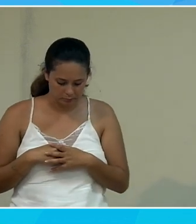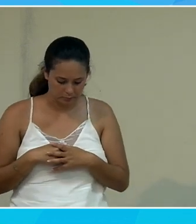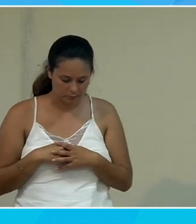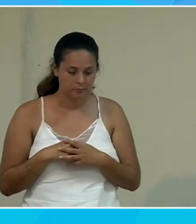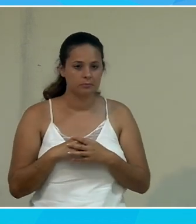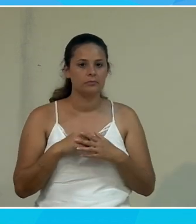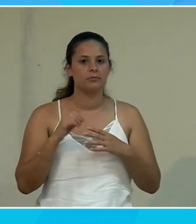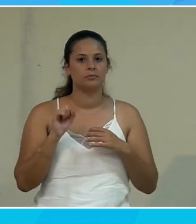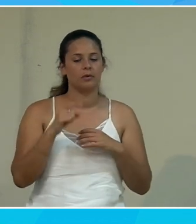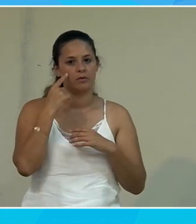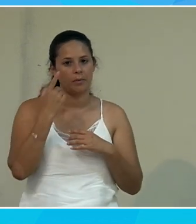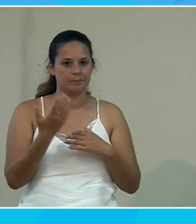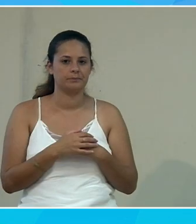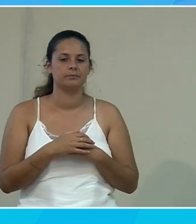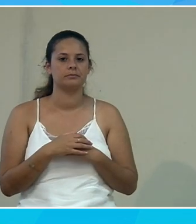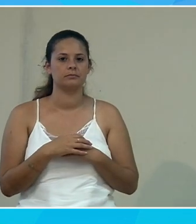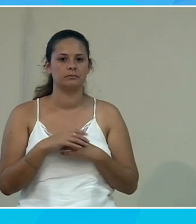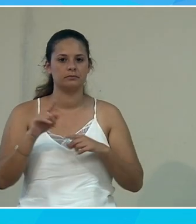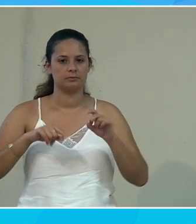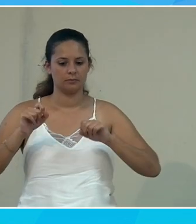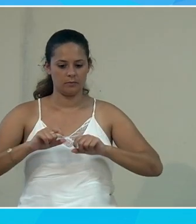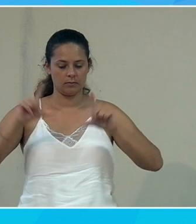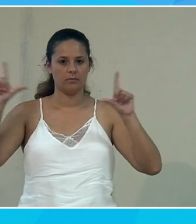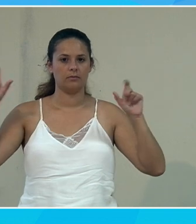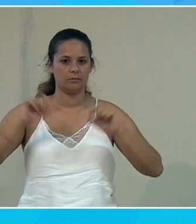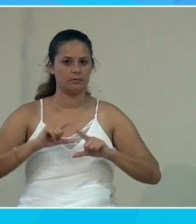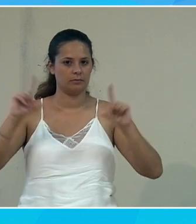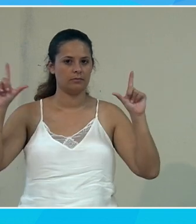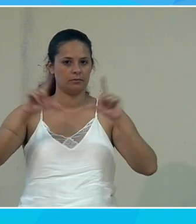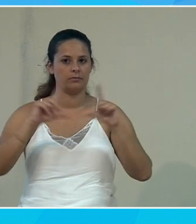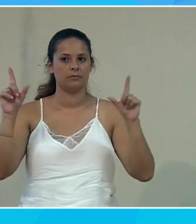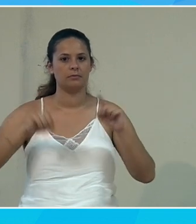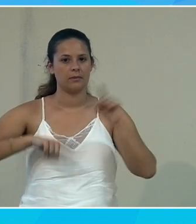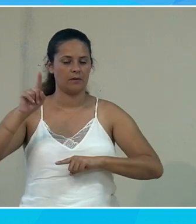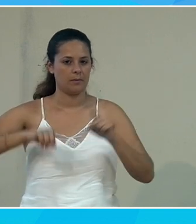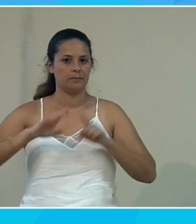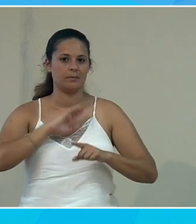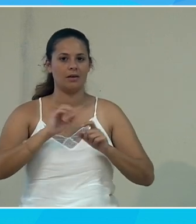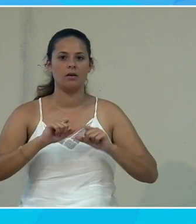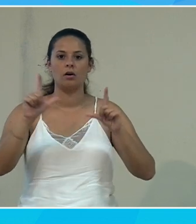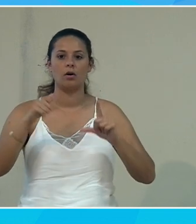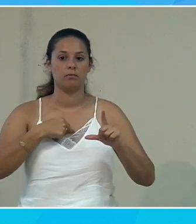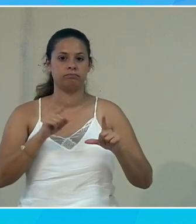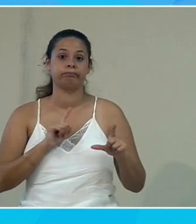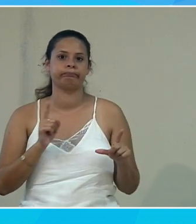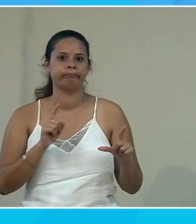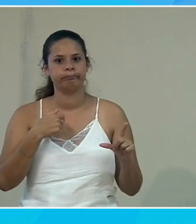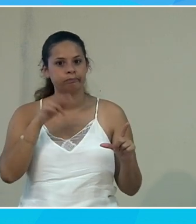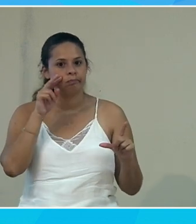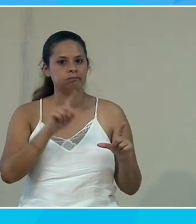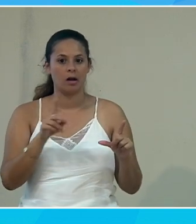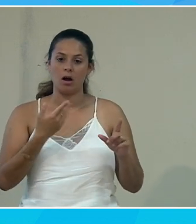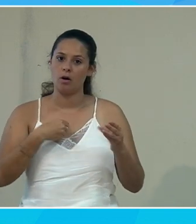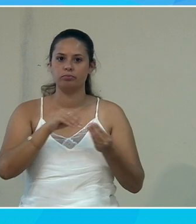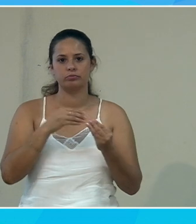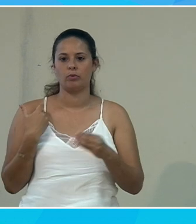voilà qu'on puisse te voir en plein écran de temps en temps moi je retransmets parce que l'écran ce n pas mon domaine et en plus je tourne le dos